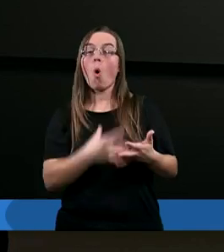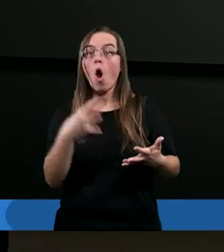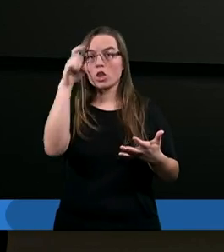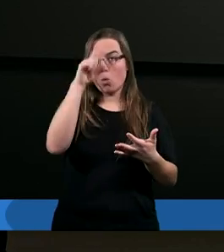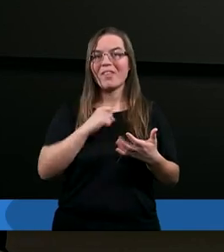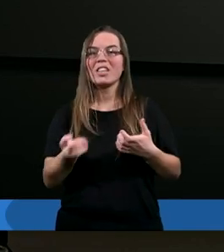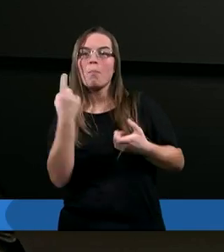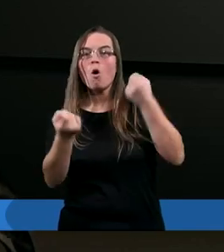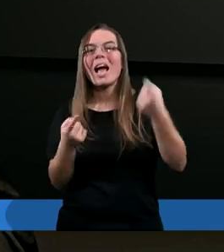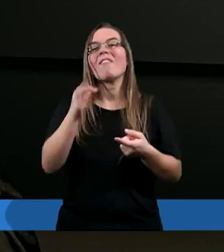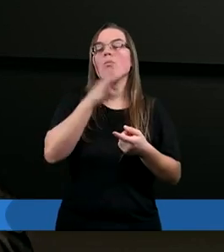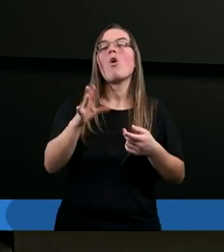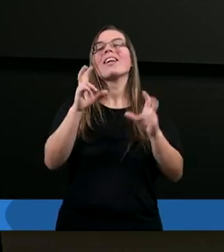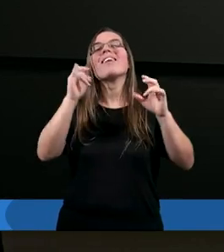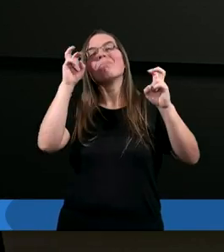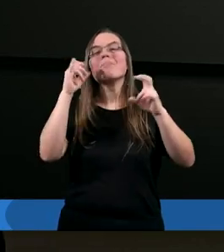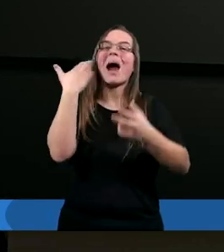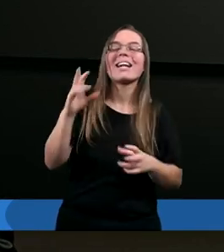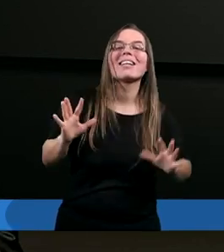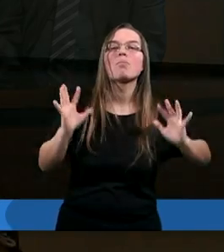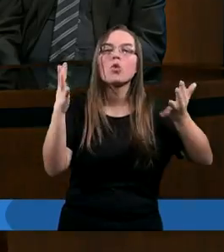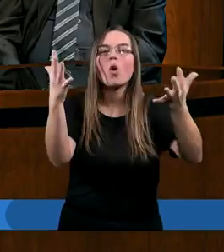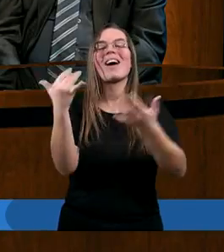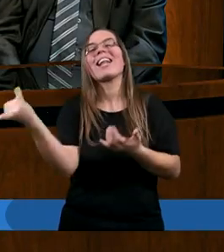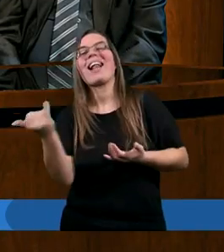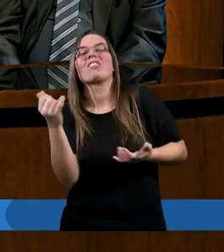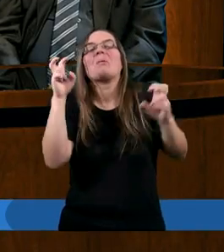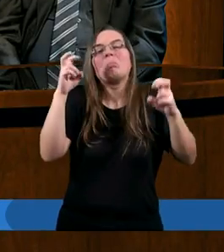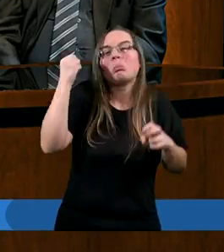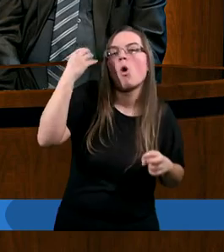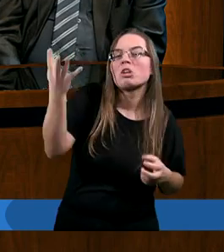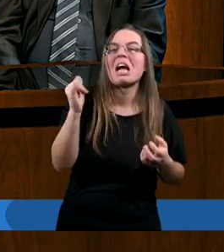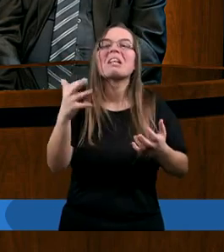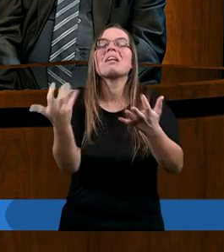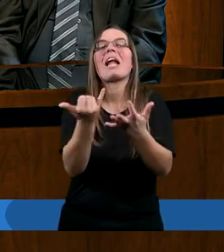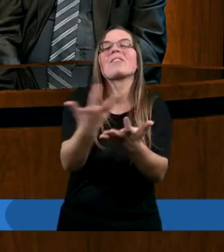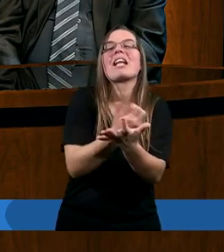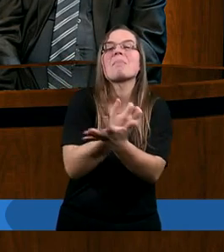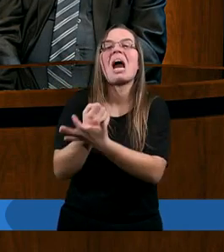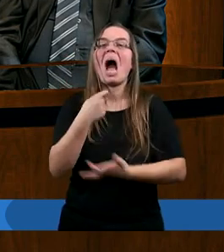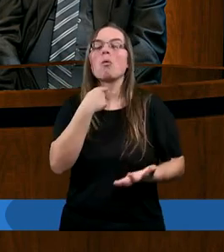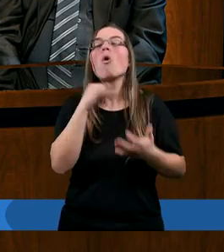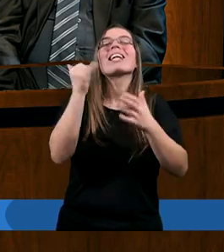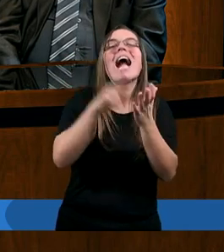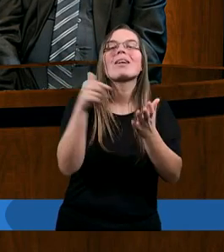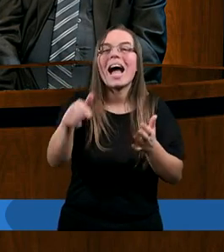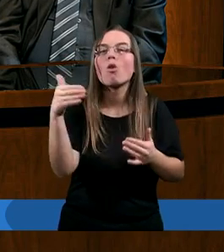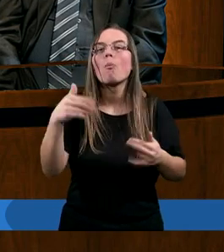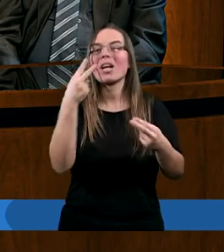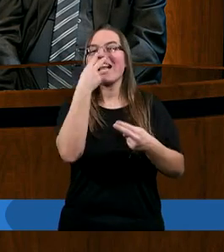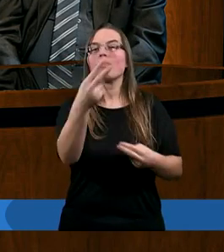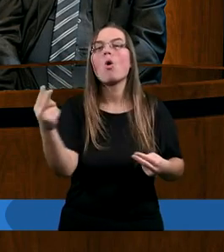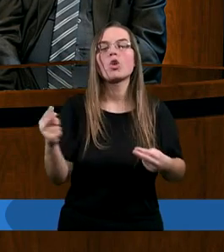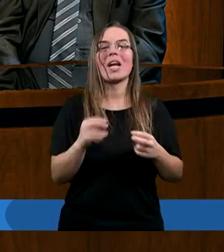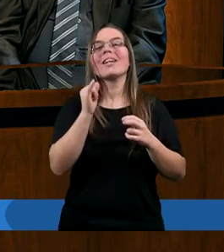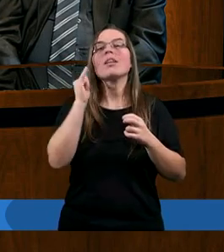młodszy pokolenie, zawsze bardziej zbuntowany, zawsze mądrzejsze i zabiera głos. Popatrzmy na to, jak to wygląda